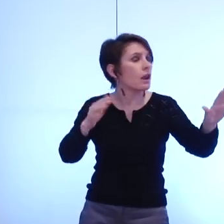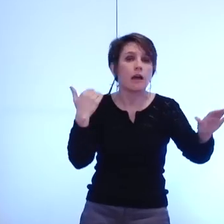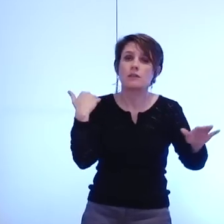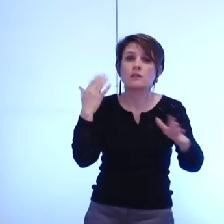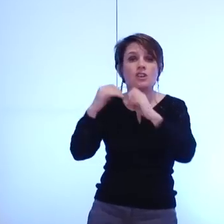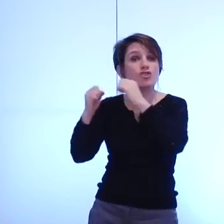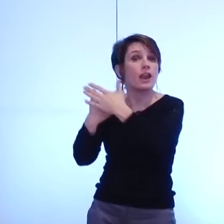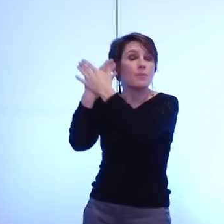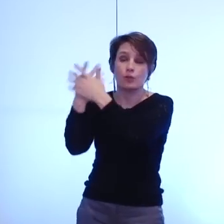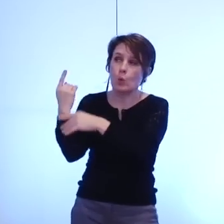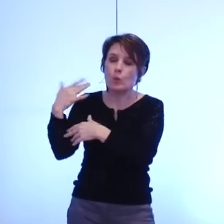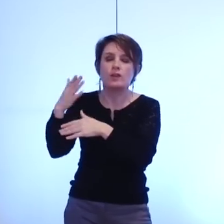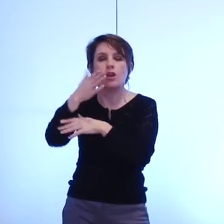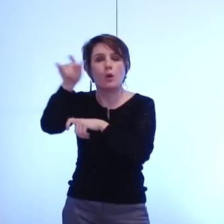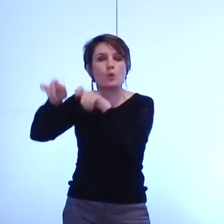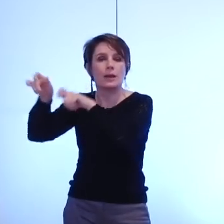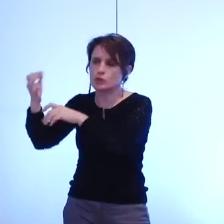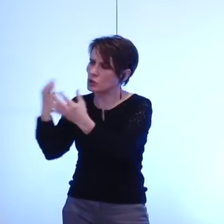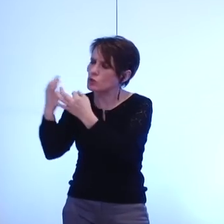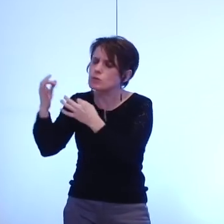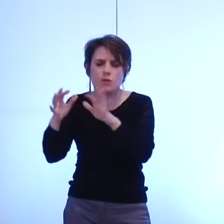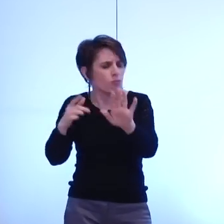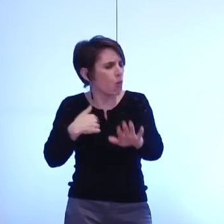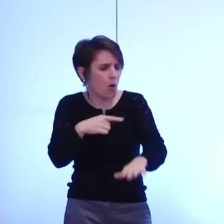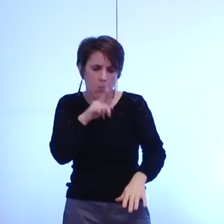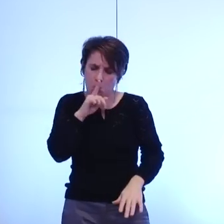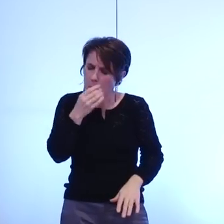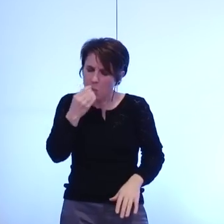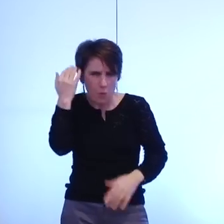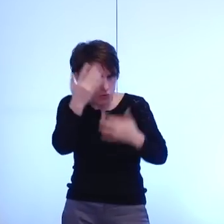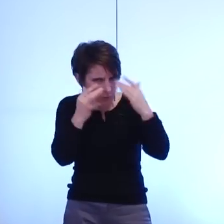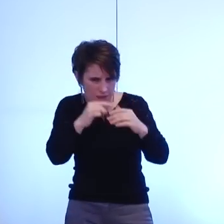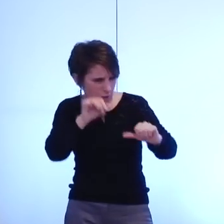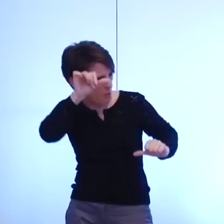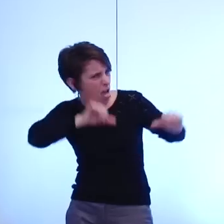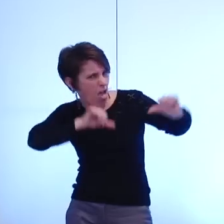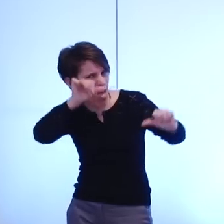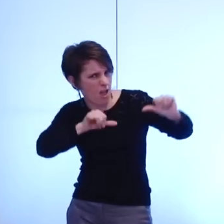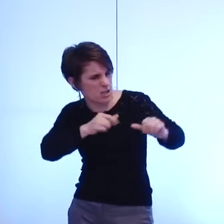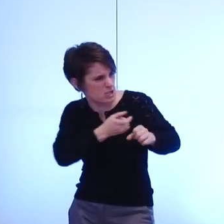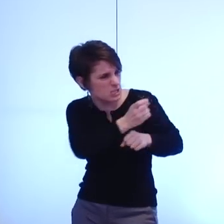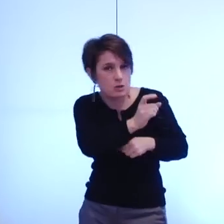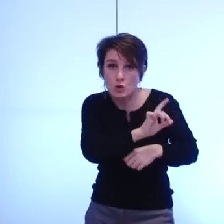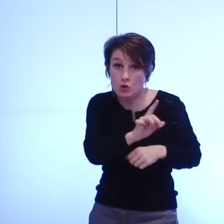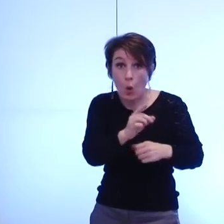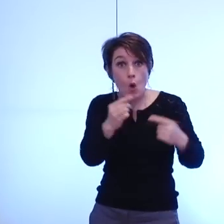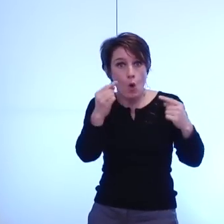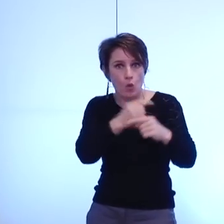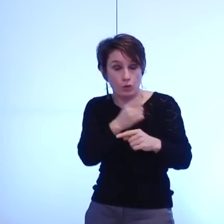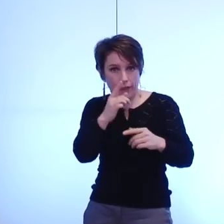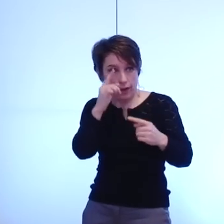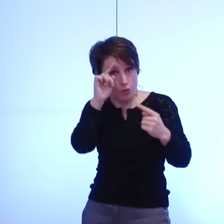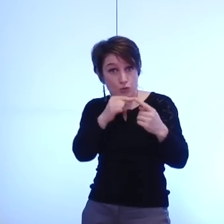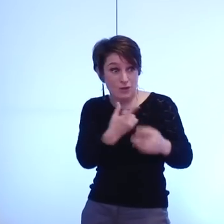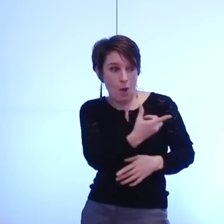métro je suis très très serein en disant cela mais bien en regardant comment nous allons pouvoir construire les partenariats les